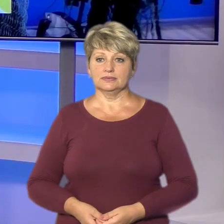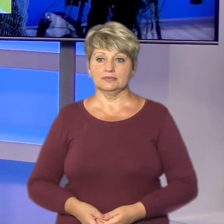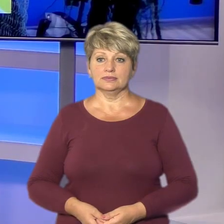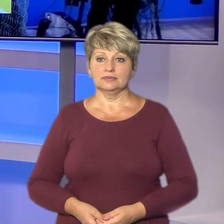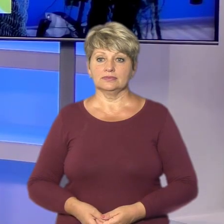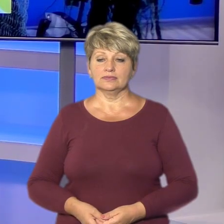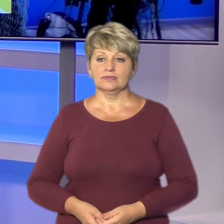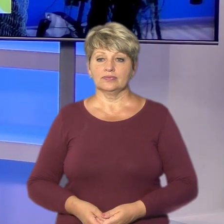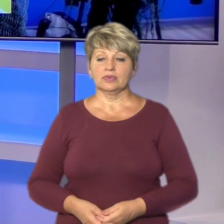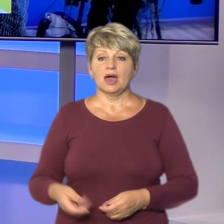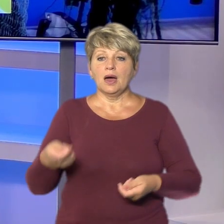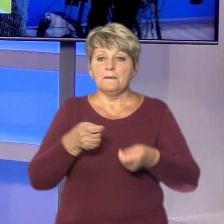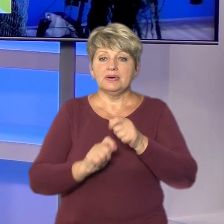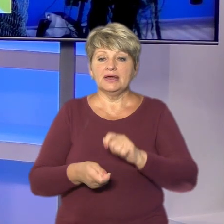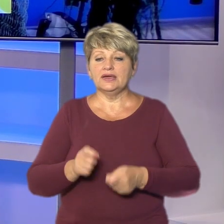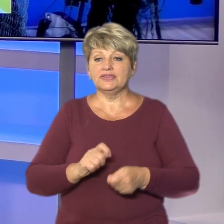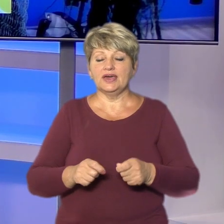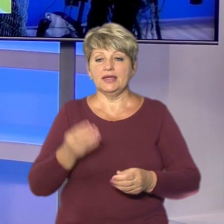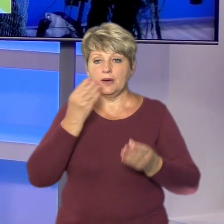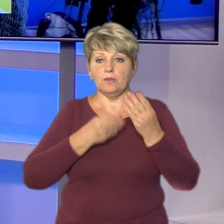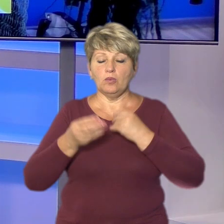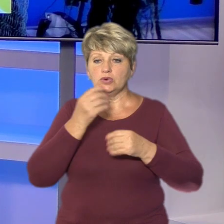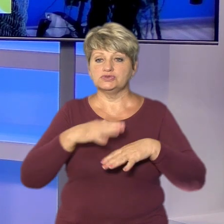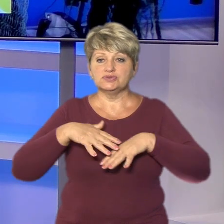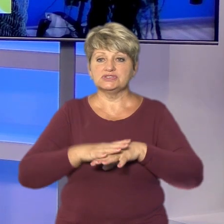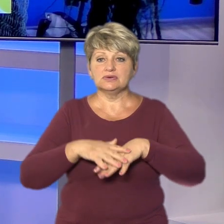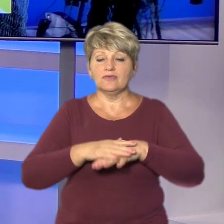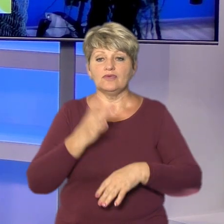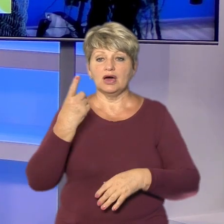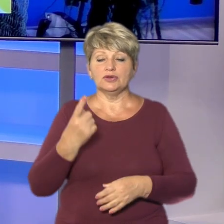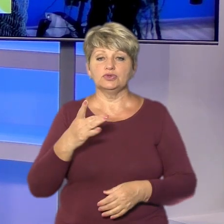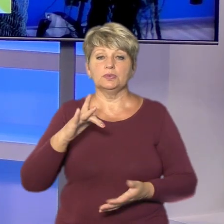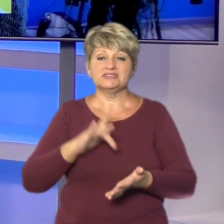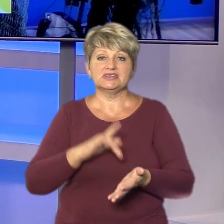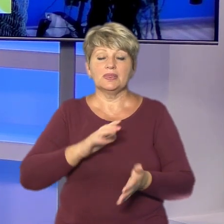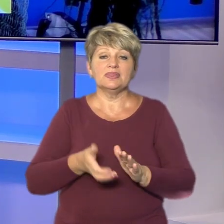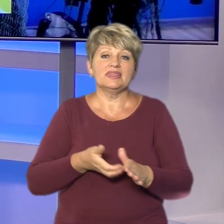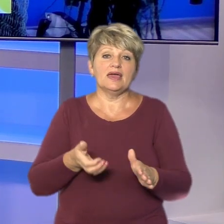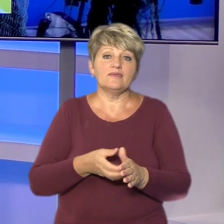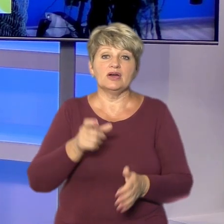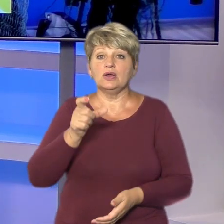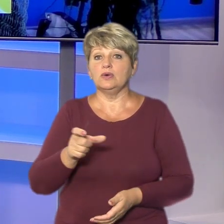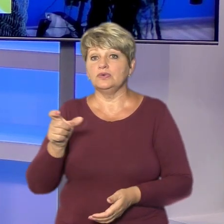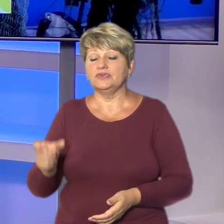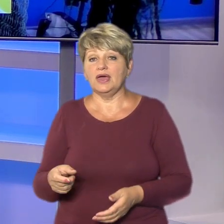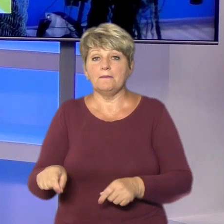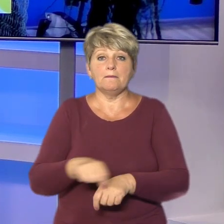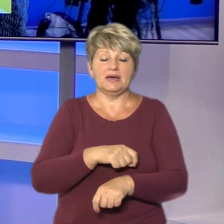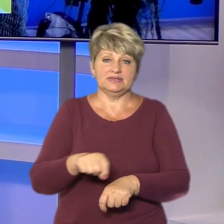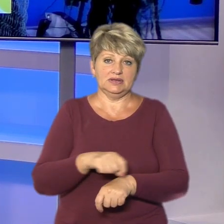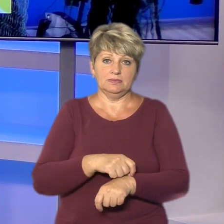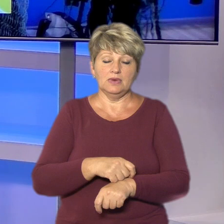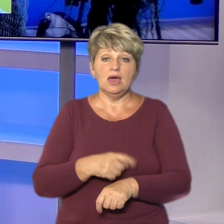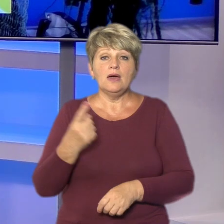Для плетіння маскувальних сіток та кікімор в одному з волонтерських центрів Черкас не вистачає ні людей, ні матеріалів.